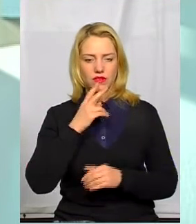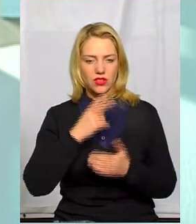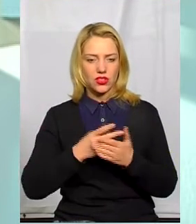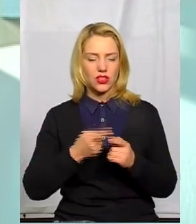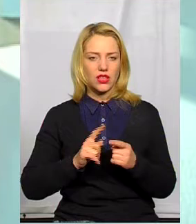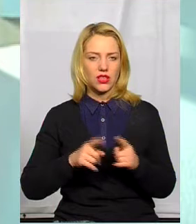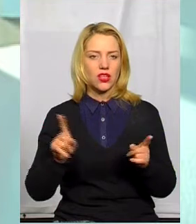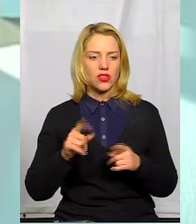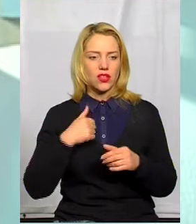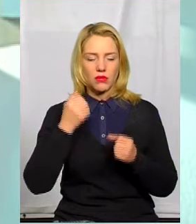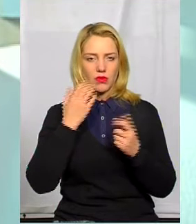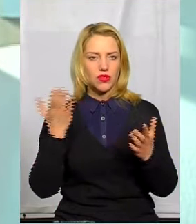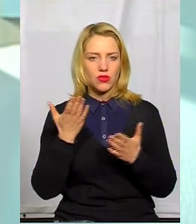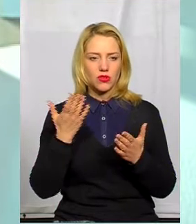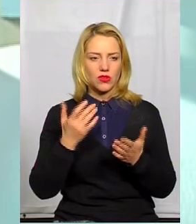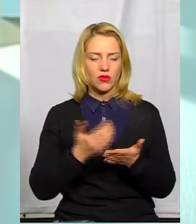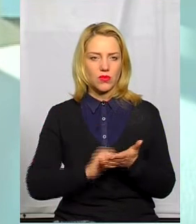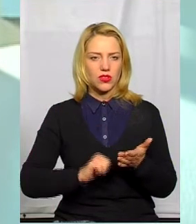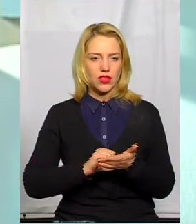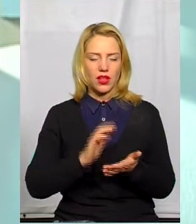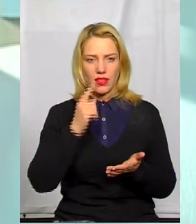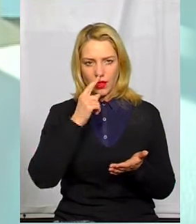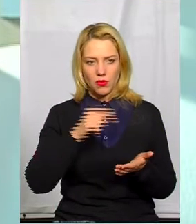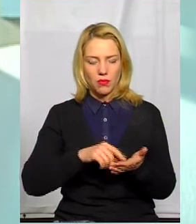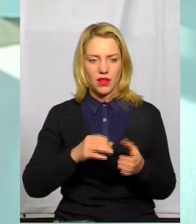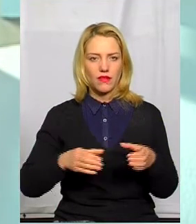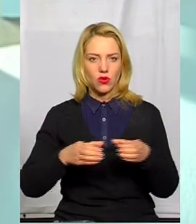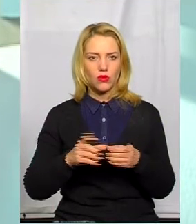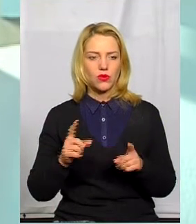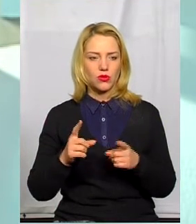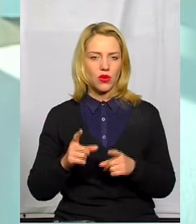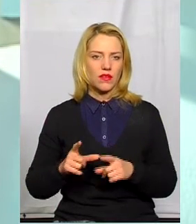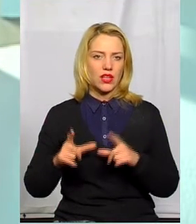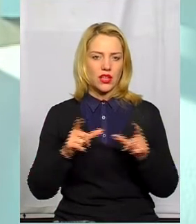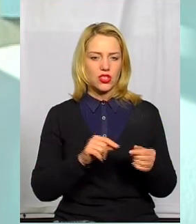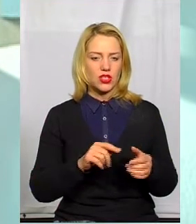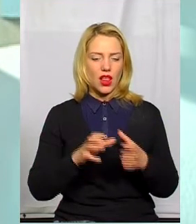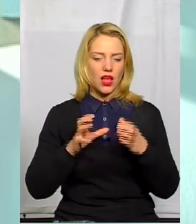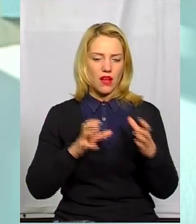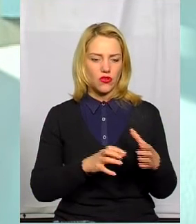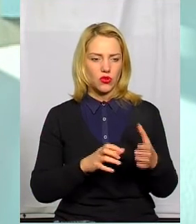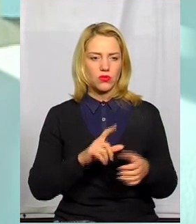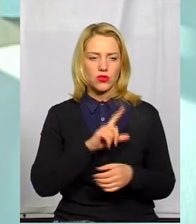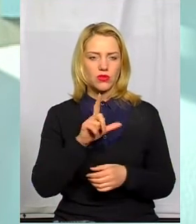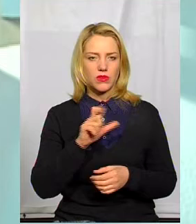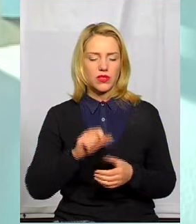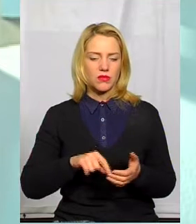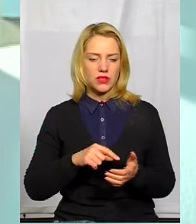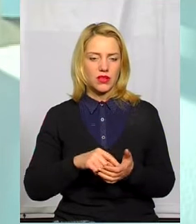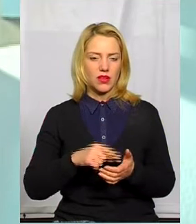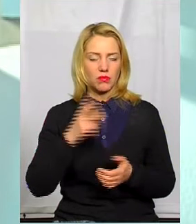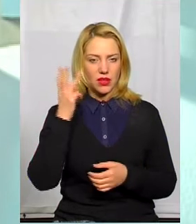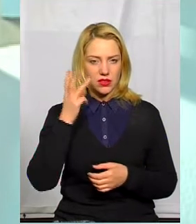що я вже не пам'ятаю, з якої причини ми не попали в групу, яка виїжджала автобусом з міста Хмельницького, значить, і ми з моїм